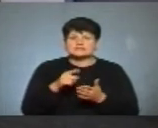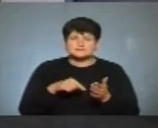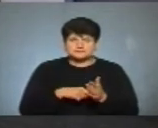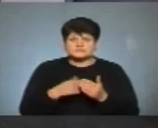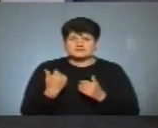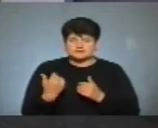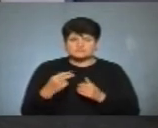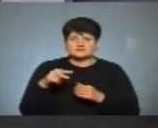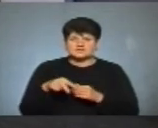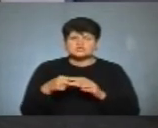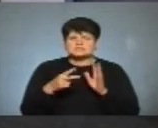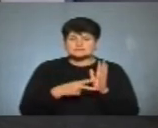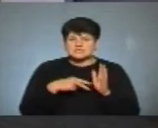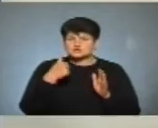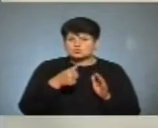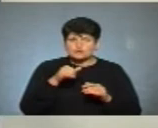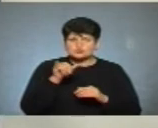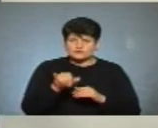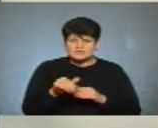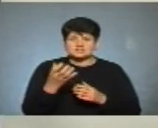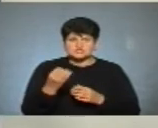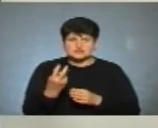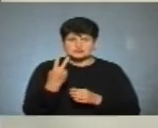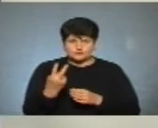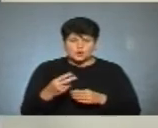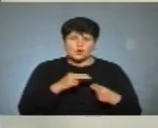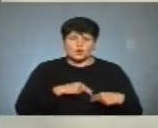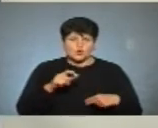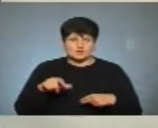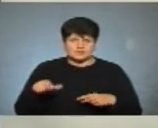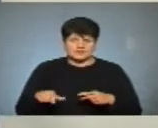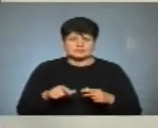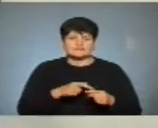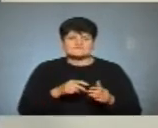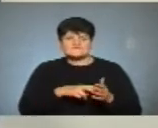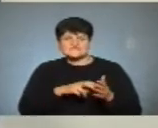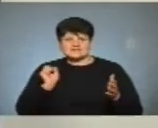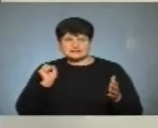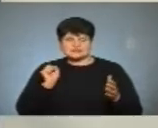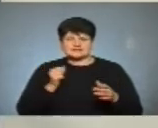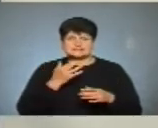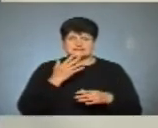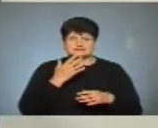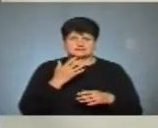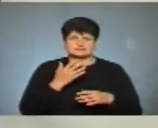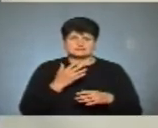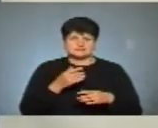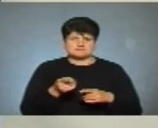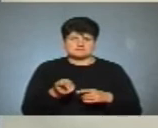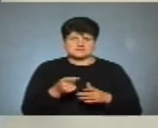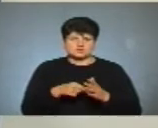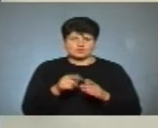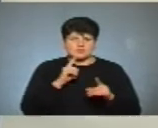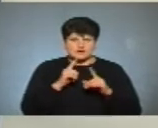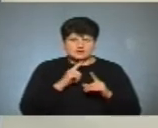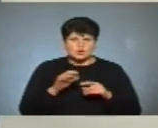запитання до вас. У 2017 році вас та ще двох ваших колег-депутатів відкликали за народною ініціативою з Тернопільської міської ради.